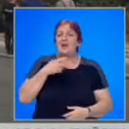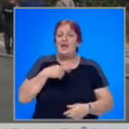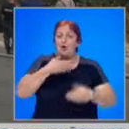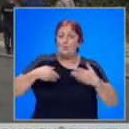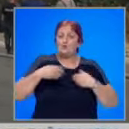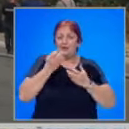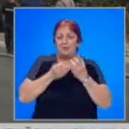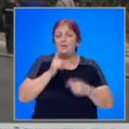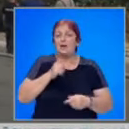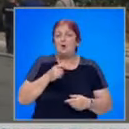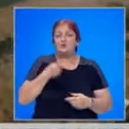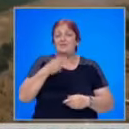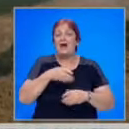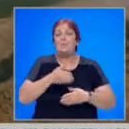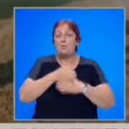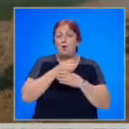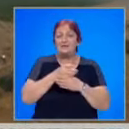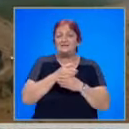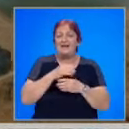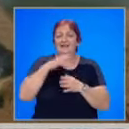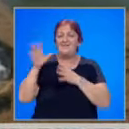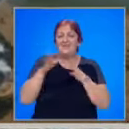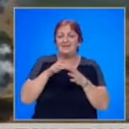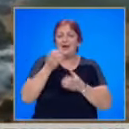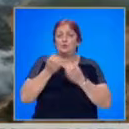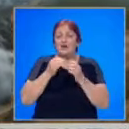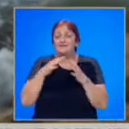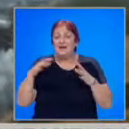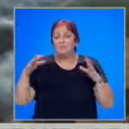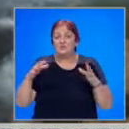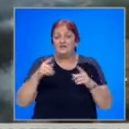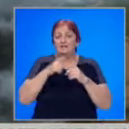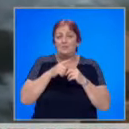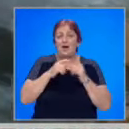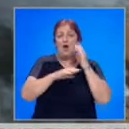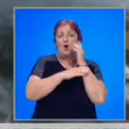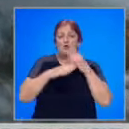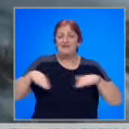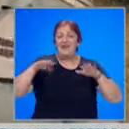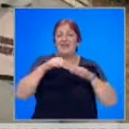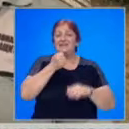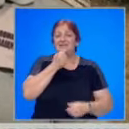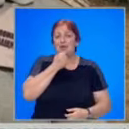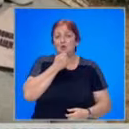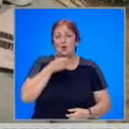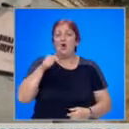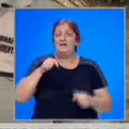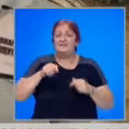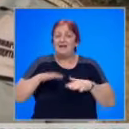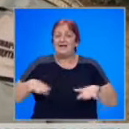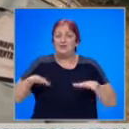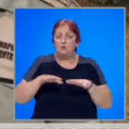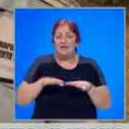пострадал от пожара, да може да окаже помощ. Заради силният вятър пожара се разпространи към Горския фонд над селото. За сега